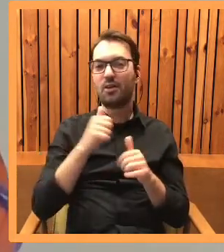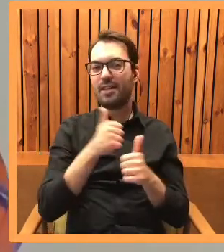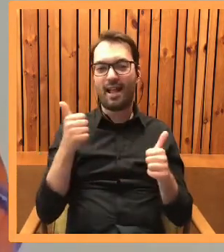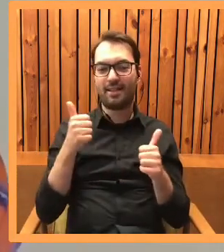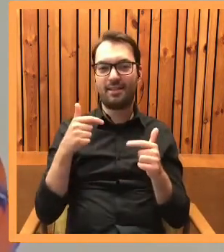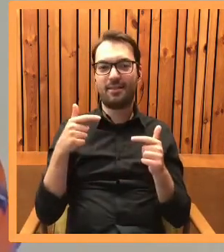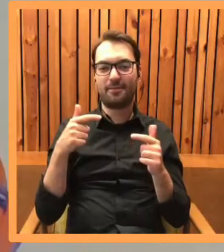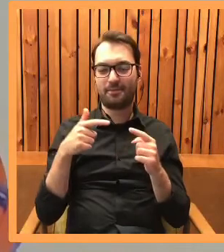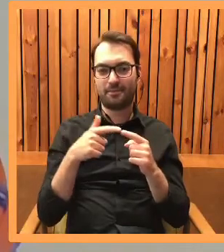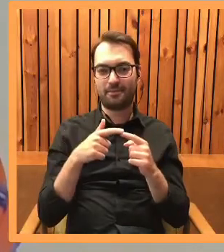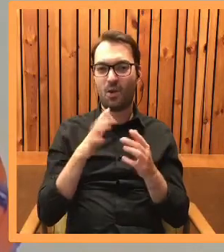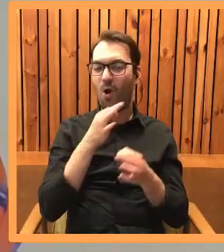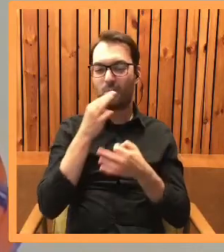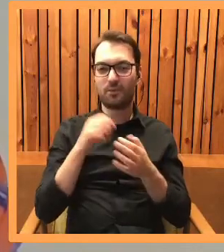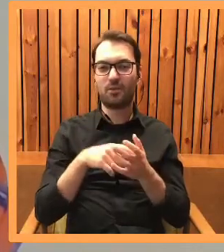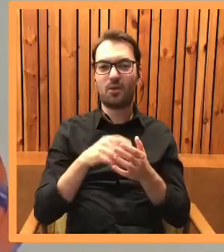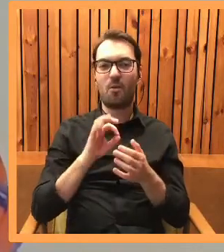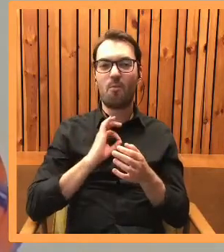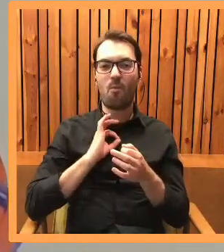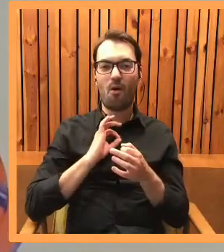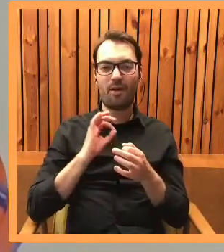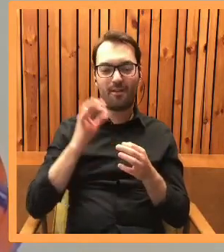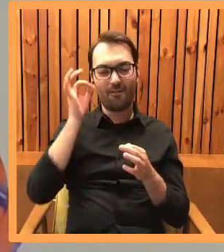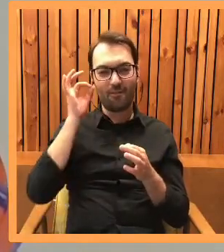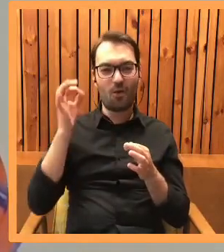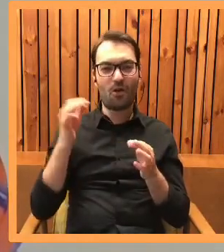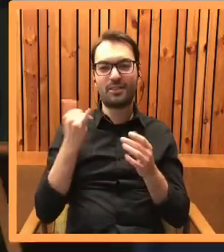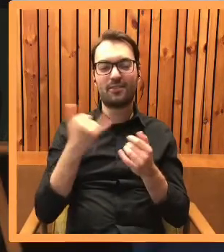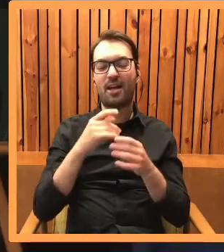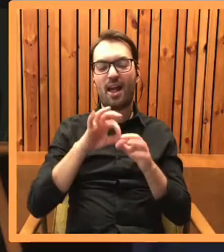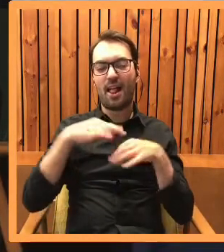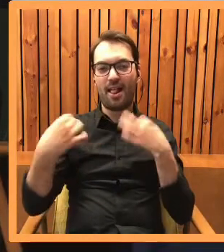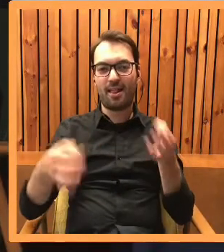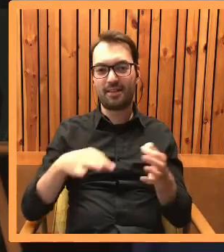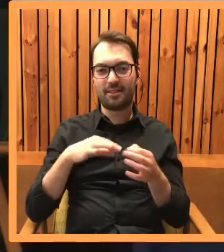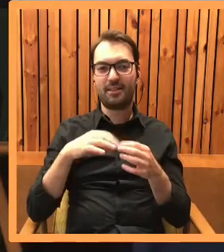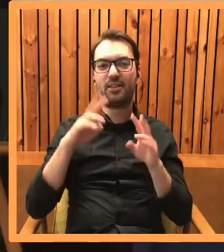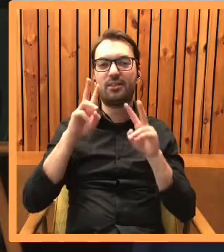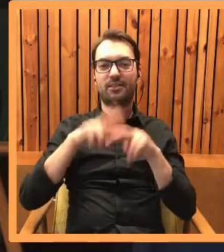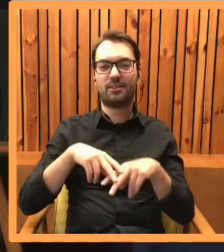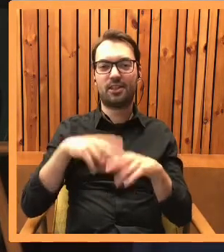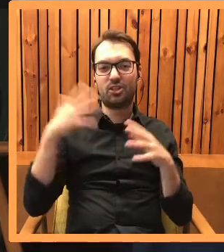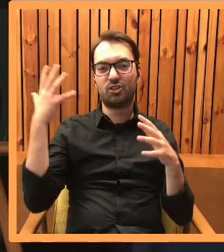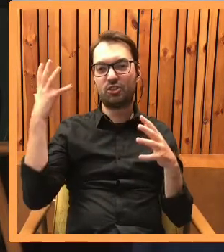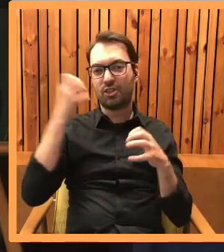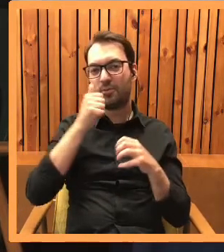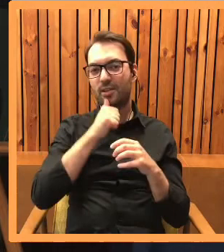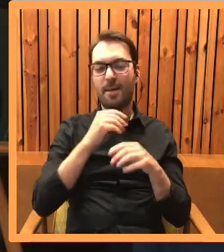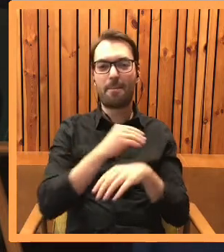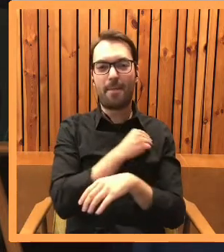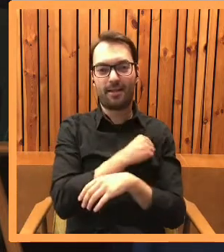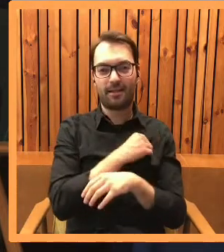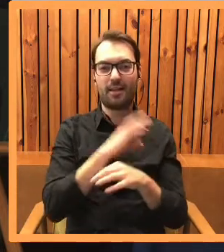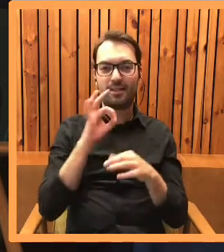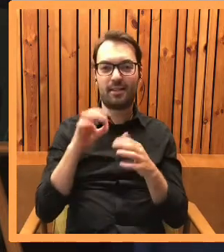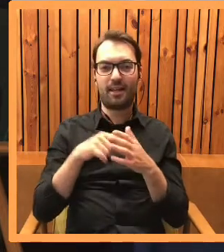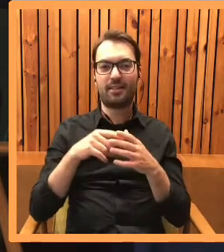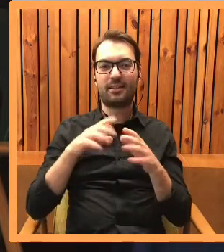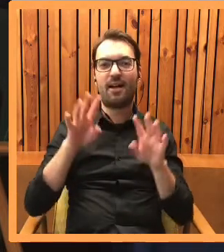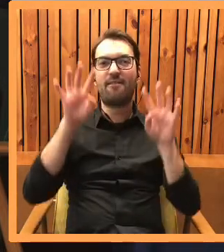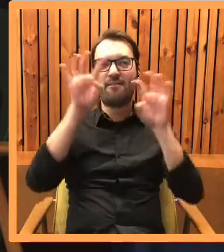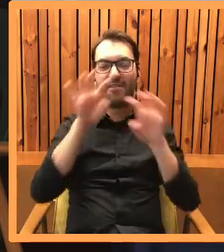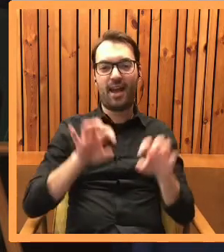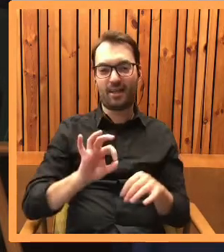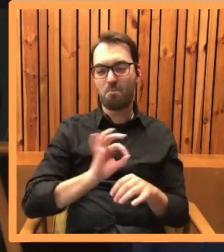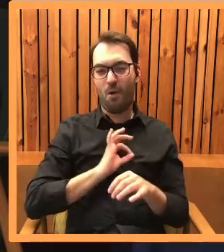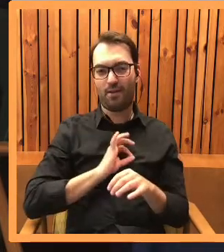takie zdanie. Włoski z mojego wiecznie liniejącego według Ali Futra zostały na ciemnozielonym materiale. Teraz te zasłony są moje.